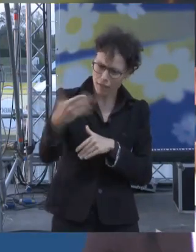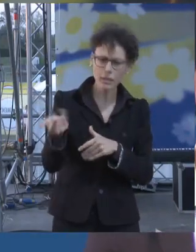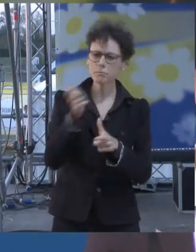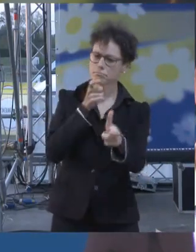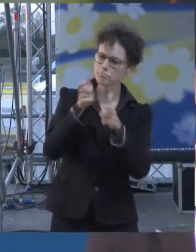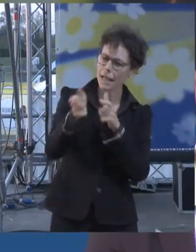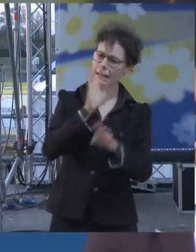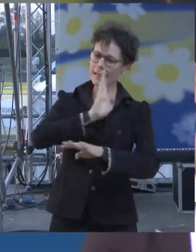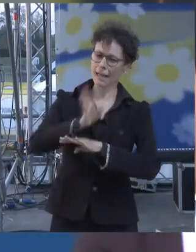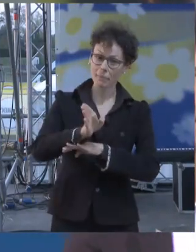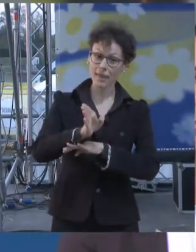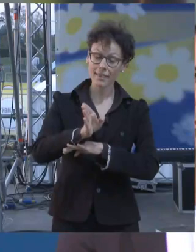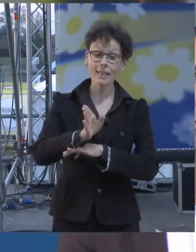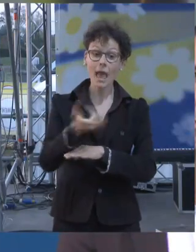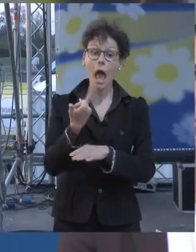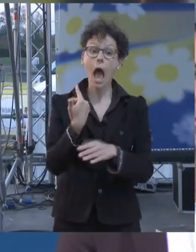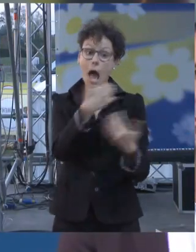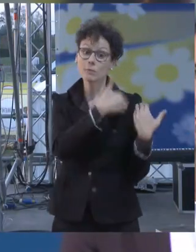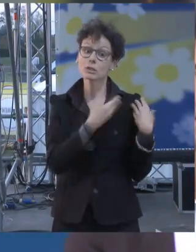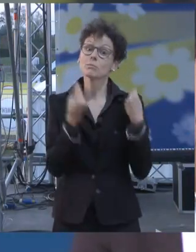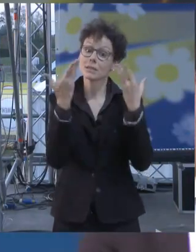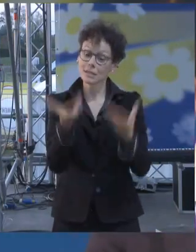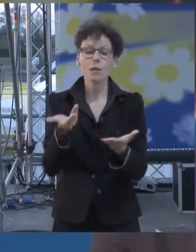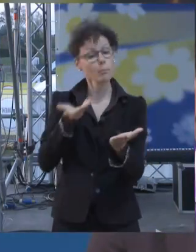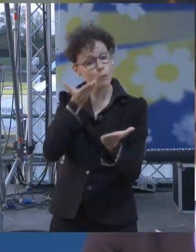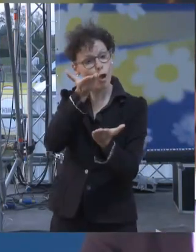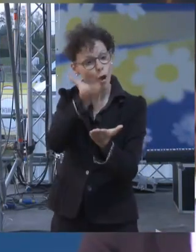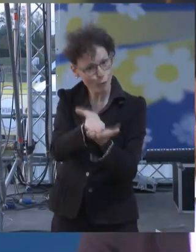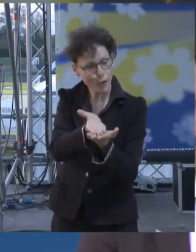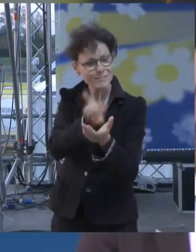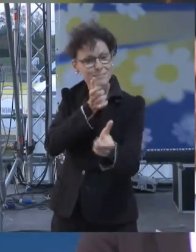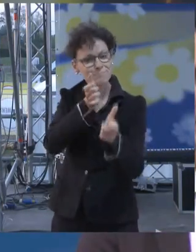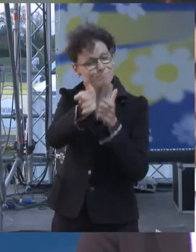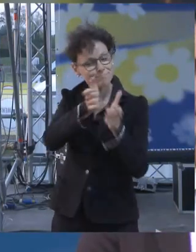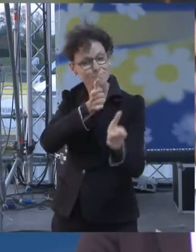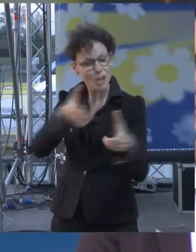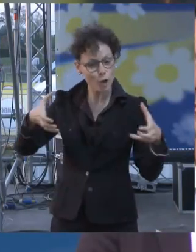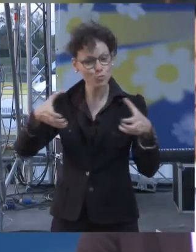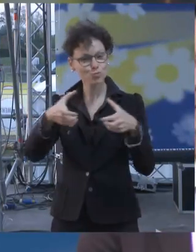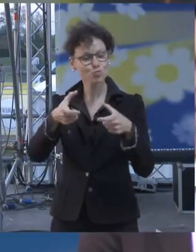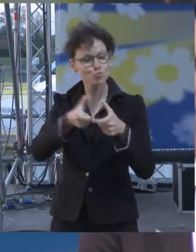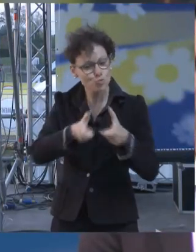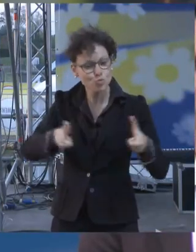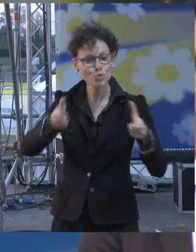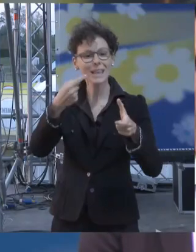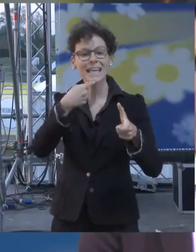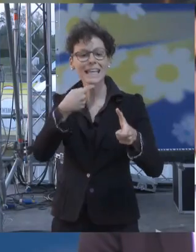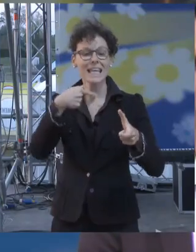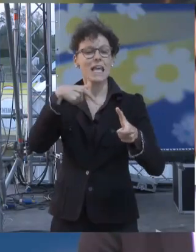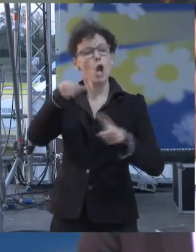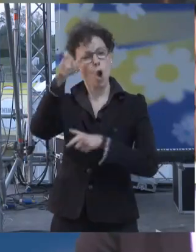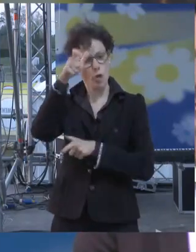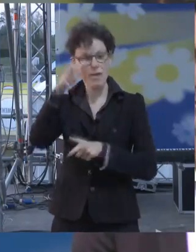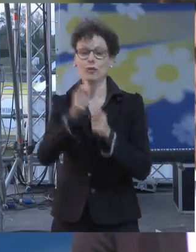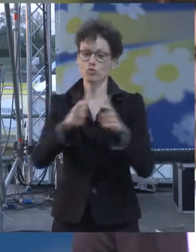direttamente con noi e assumersi anche la responsabilità di fare delle proposte e discuterle insieme alla giunta e chi governa la città perché la comunità la